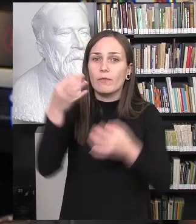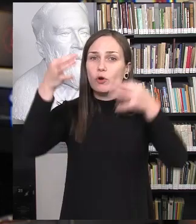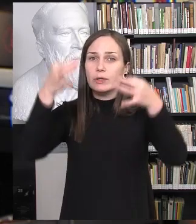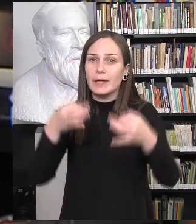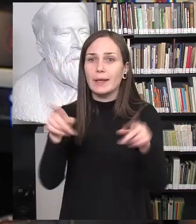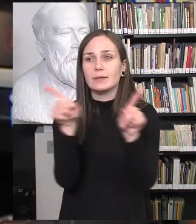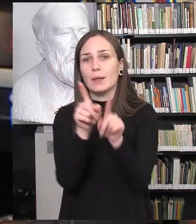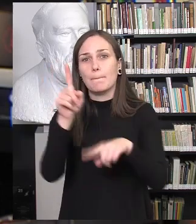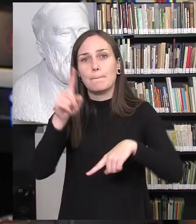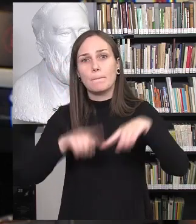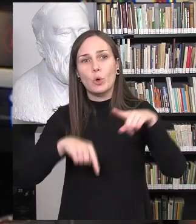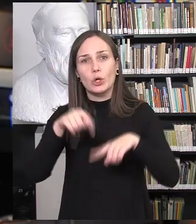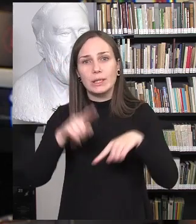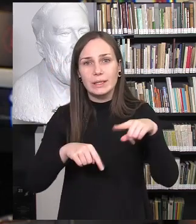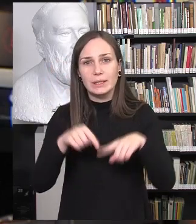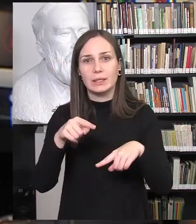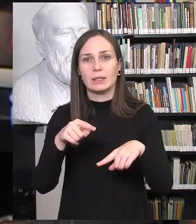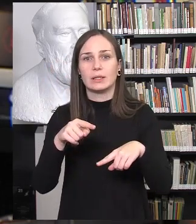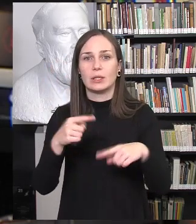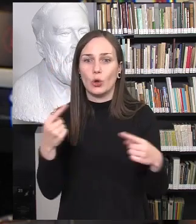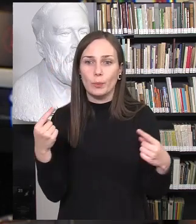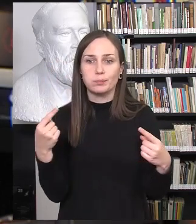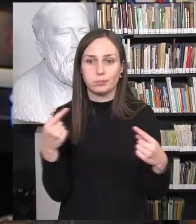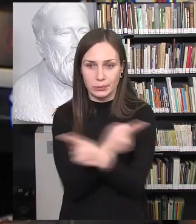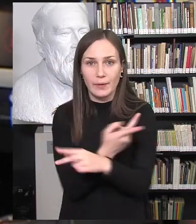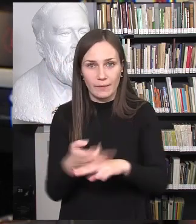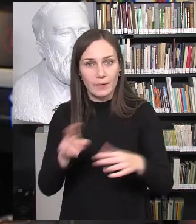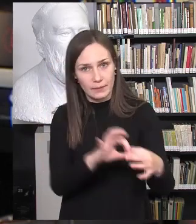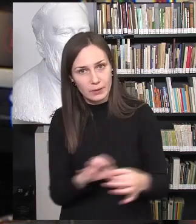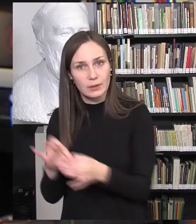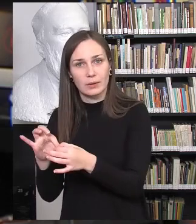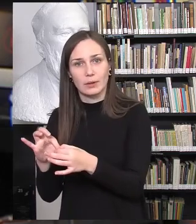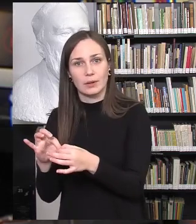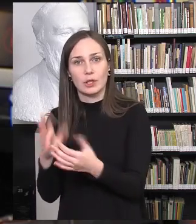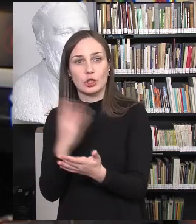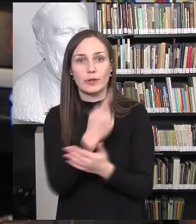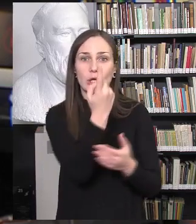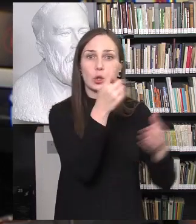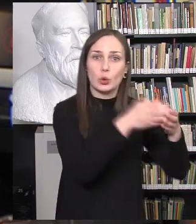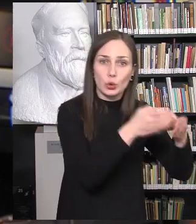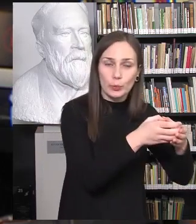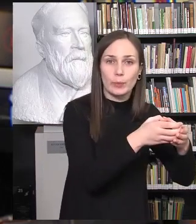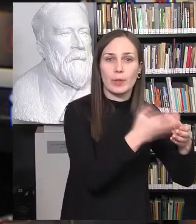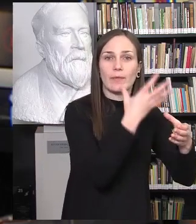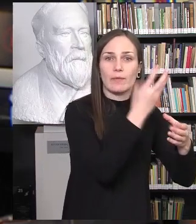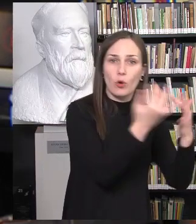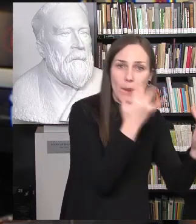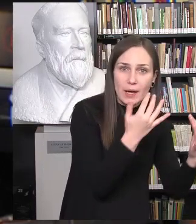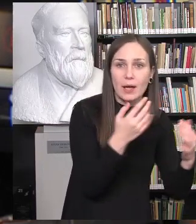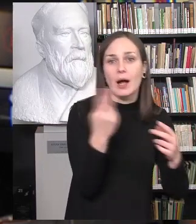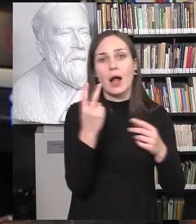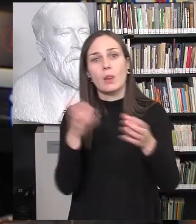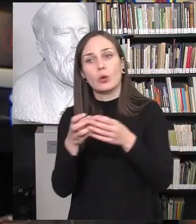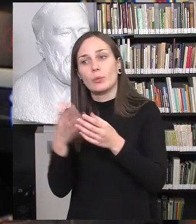politinio konsensusą nebuvimo įkaitę, kad štai yra viena grupė, kuri vienaip, o kita grupė